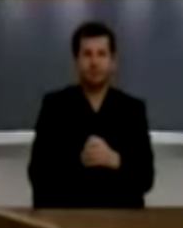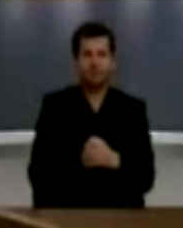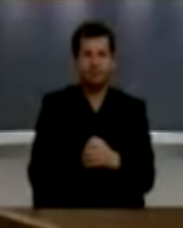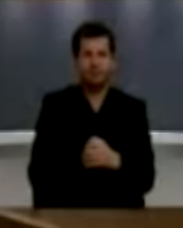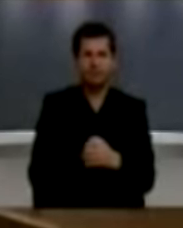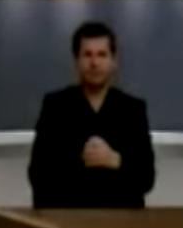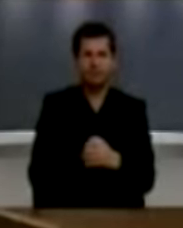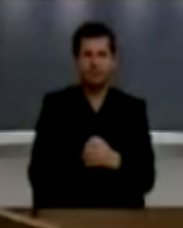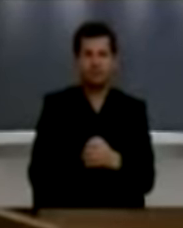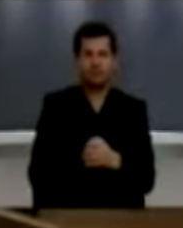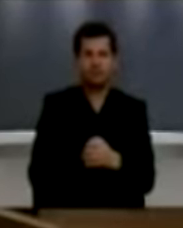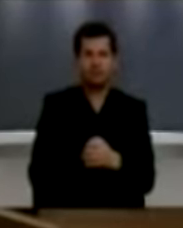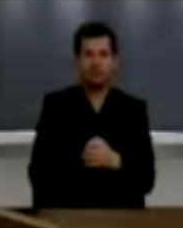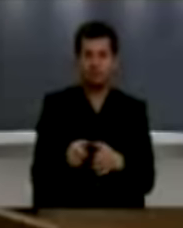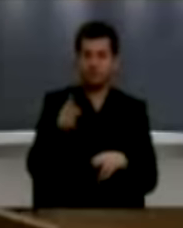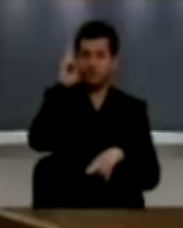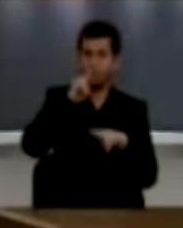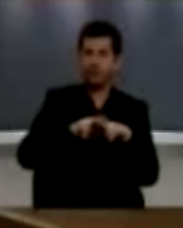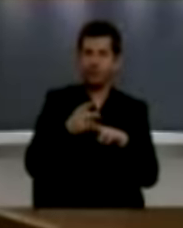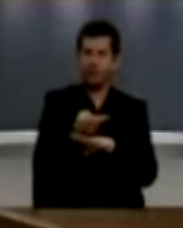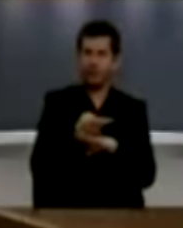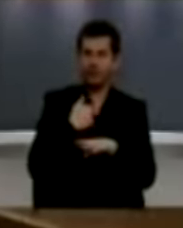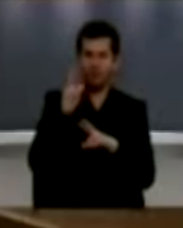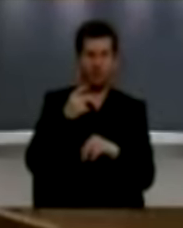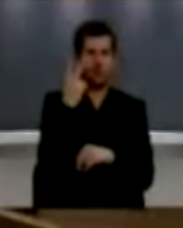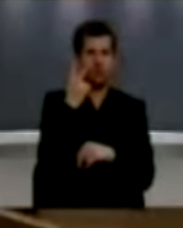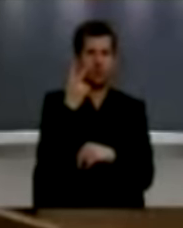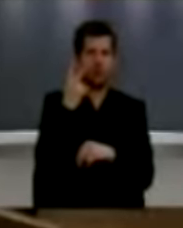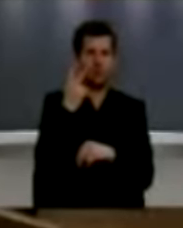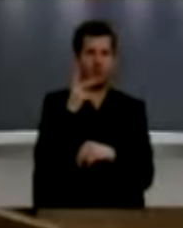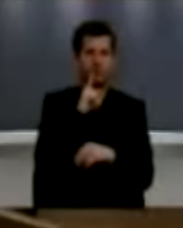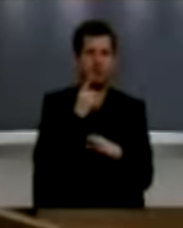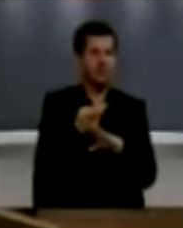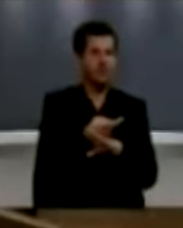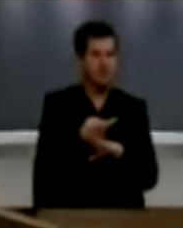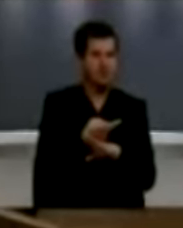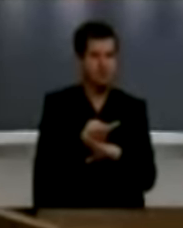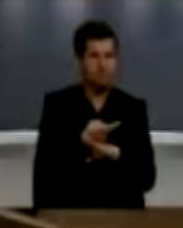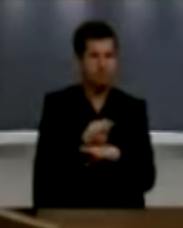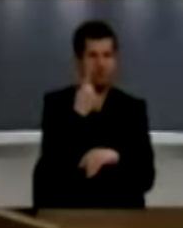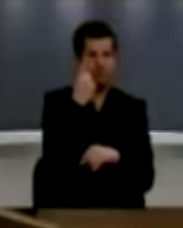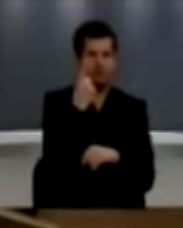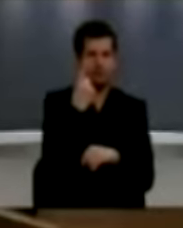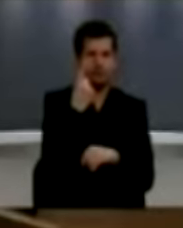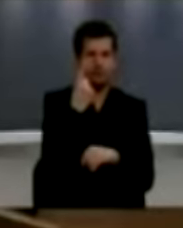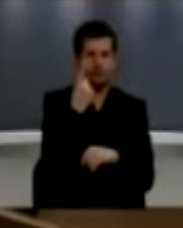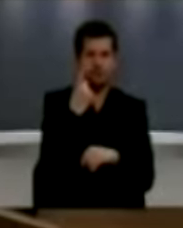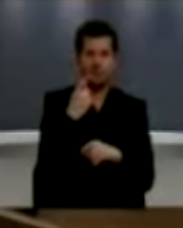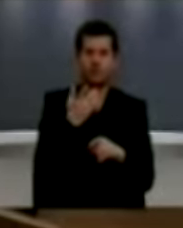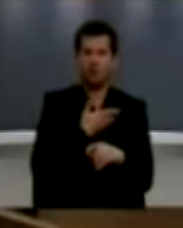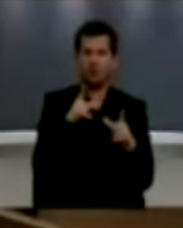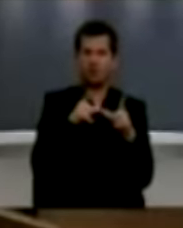Ne që nga shpalja e pavarsisi kemi pas dy aktet së suspendimit pjesve qëtësis. Akti i parë ka qenë fusnota,